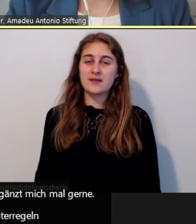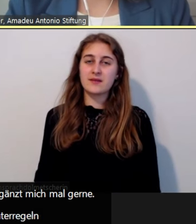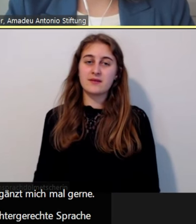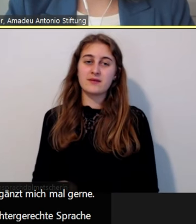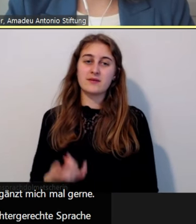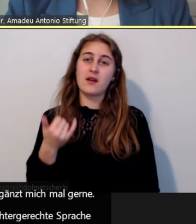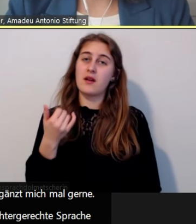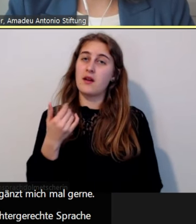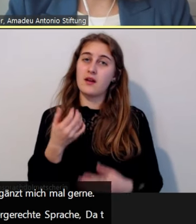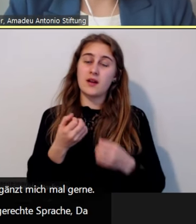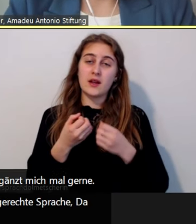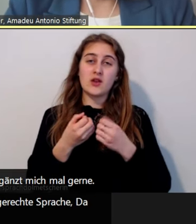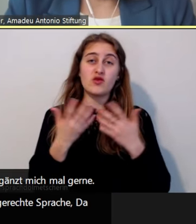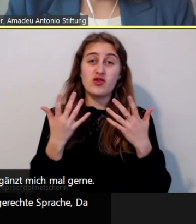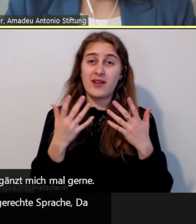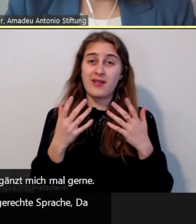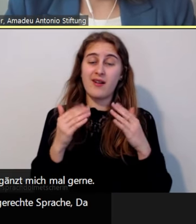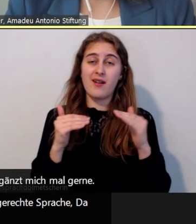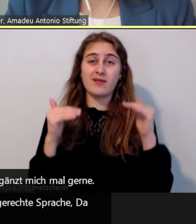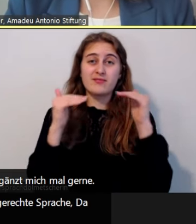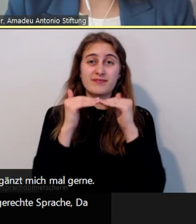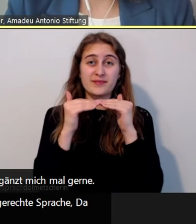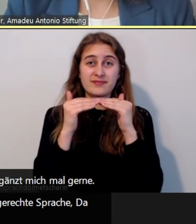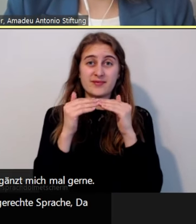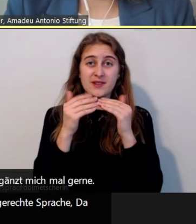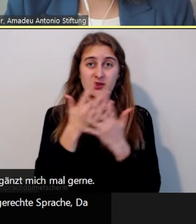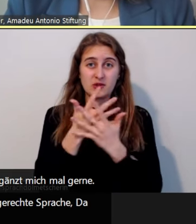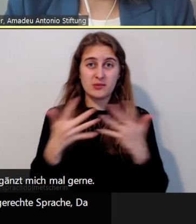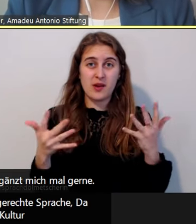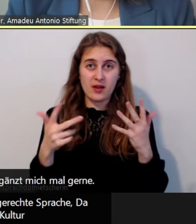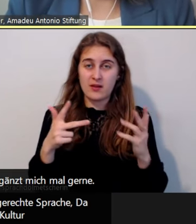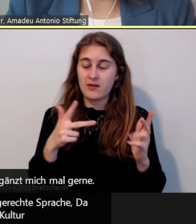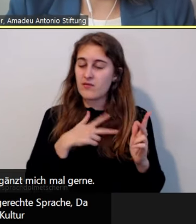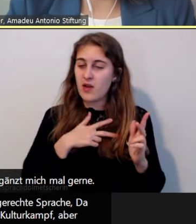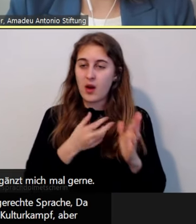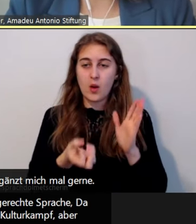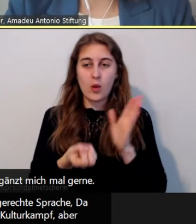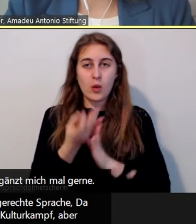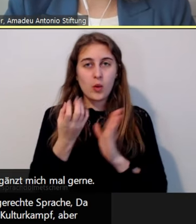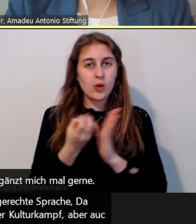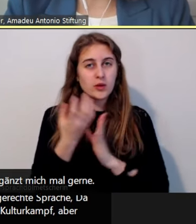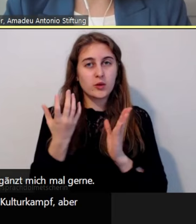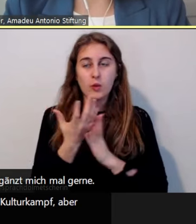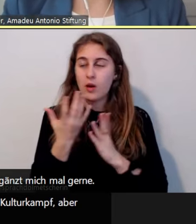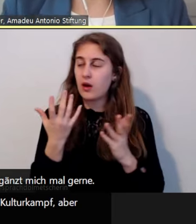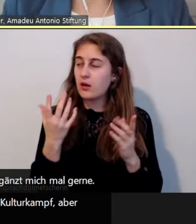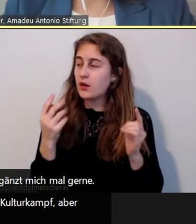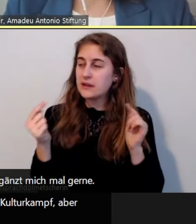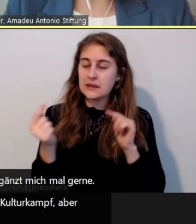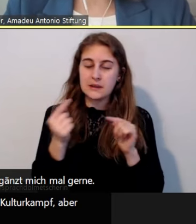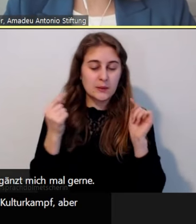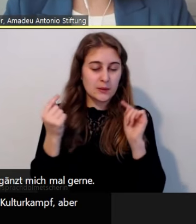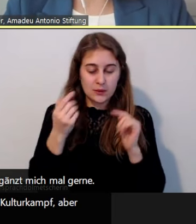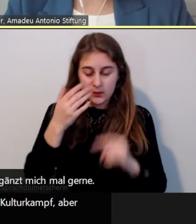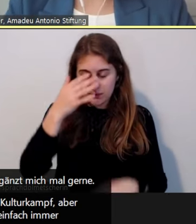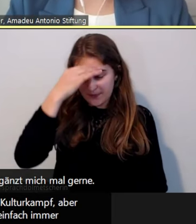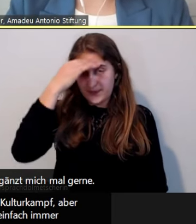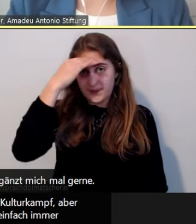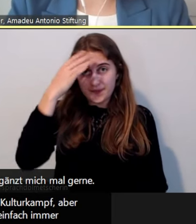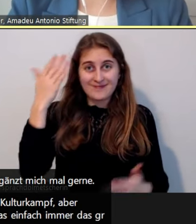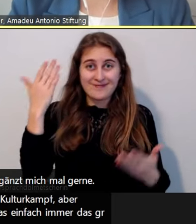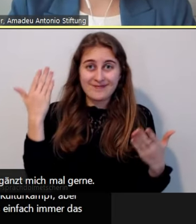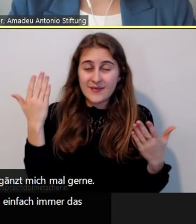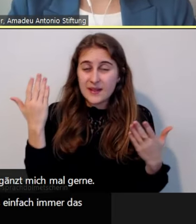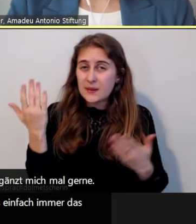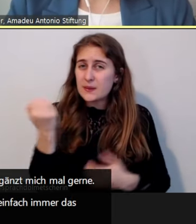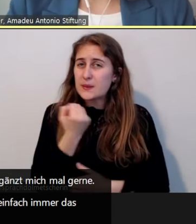Sprache, da tobt ja wirklich ein, es ist einfach ein regelrechter Kulturkampf, aber auch seitdem wir dieses Thema bespielen, ist es einfach immer das große